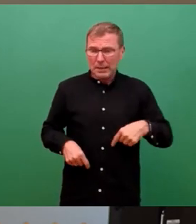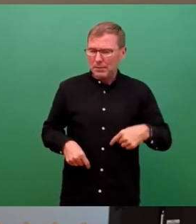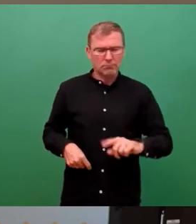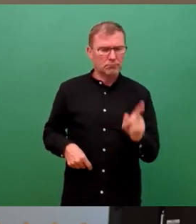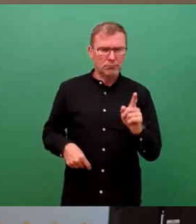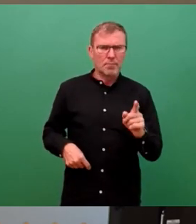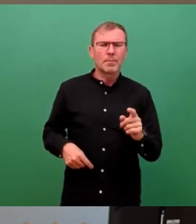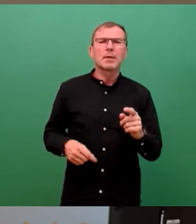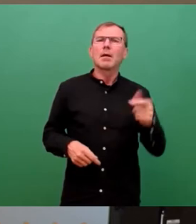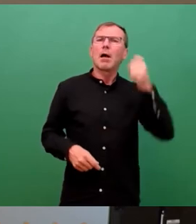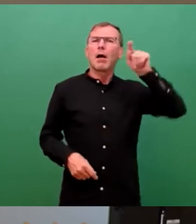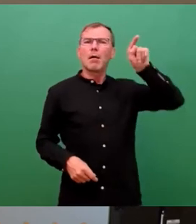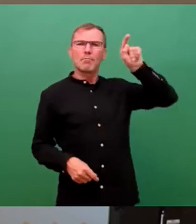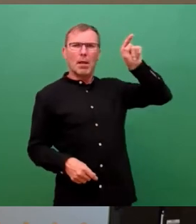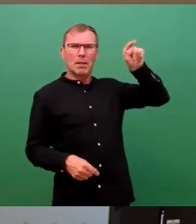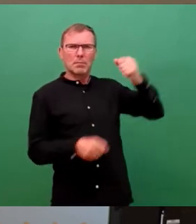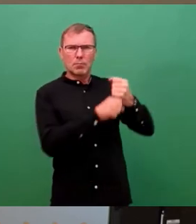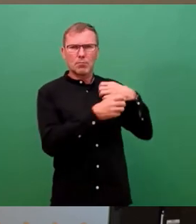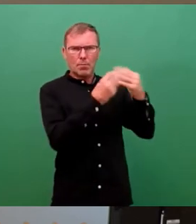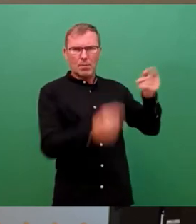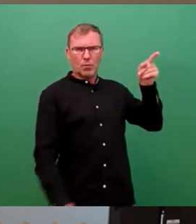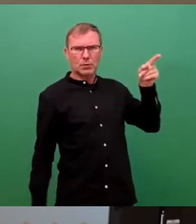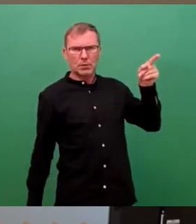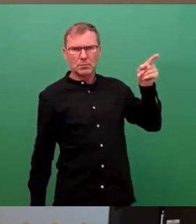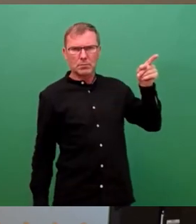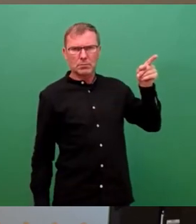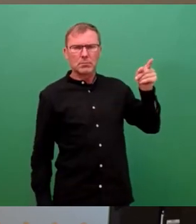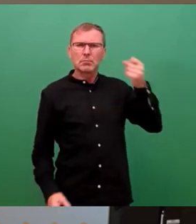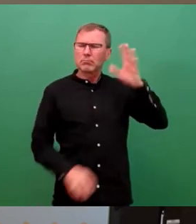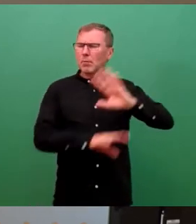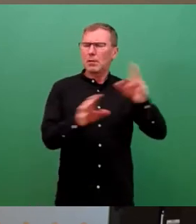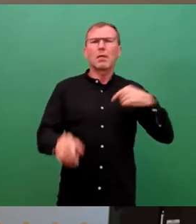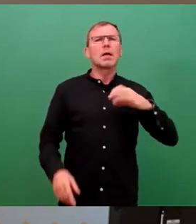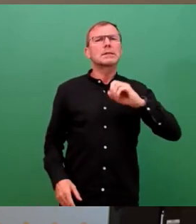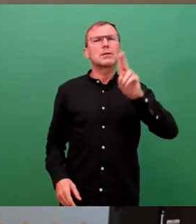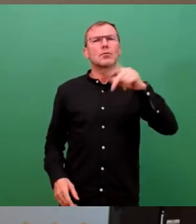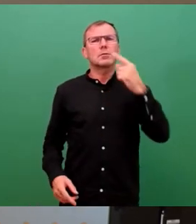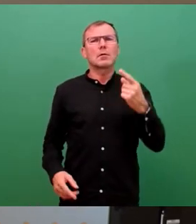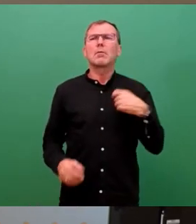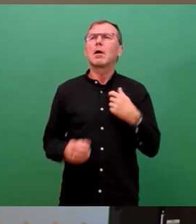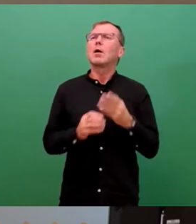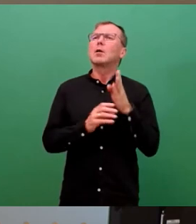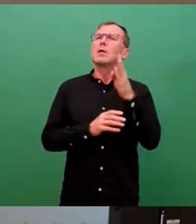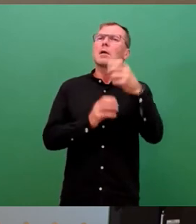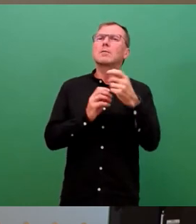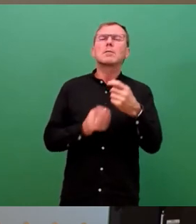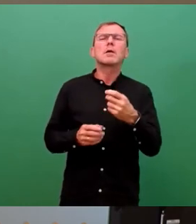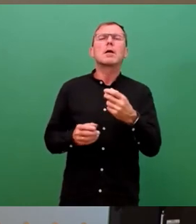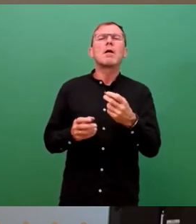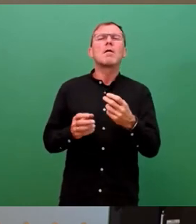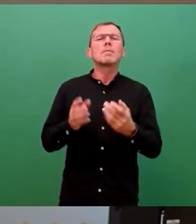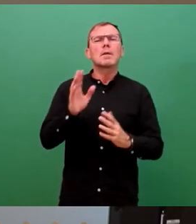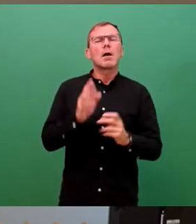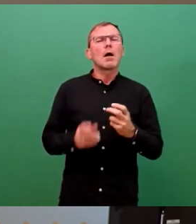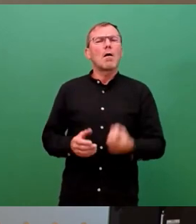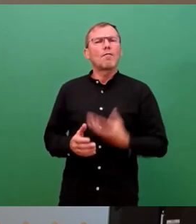bei der Ampel in Berlin. Es ist völlig klar, das sagen wir auch als CDU, dass wir auf längere Sicht aus fossilen Brennstoffen raus müssen. Da sind wir